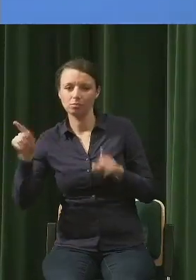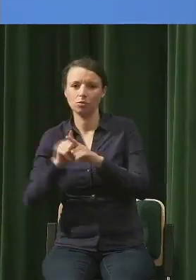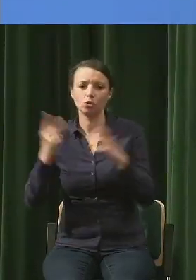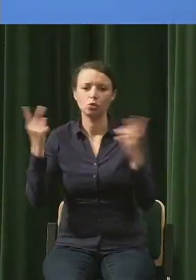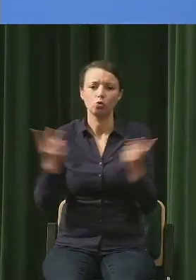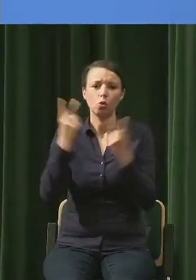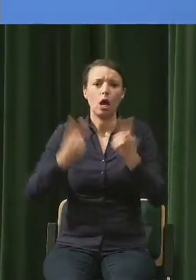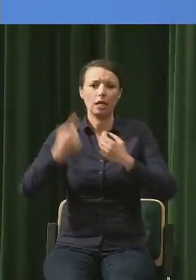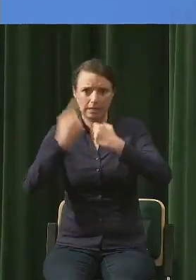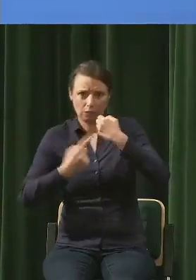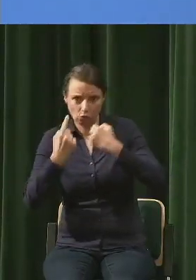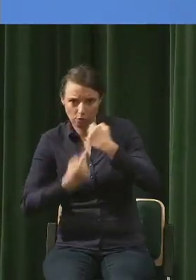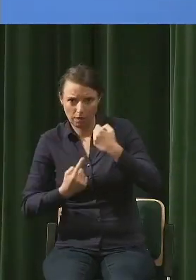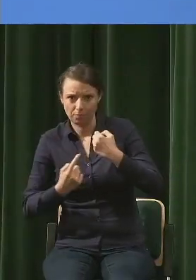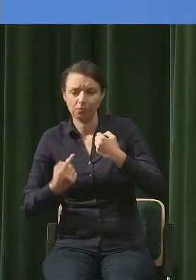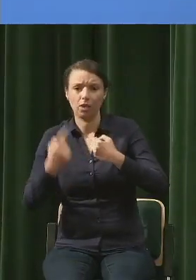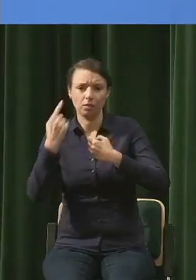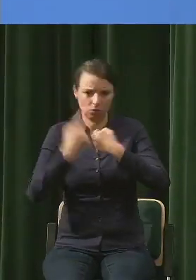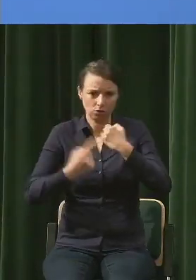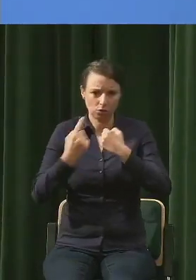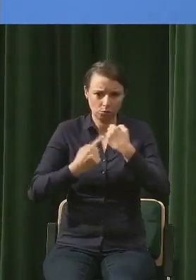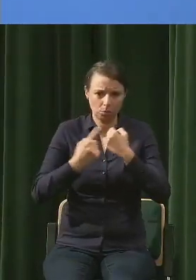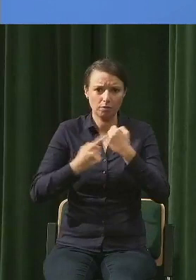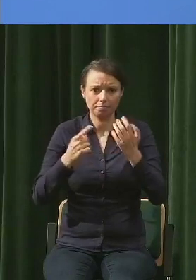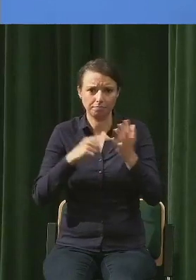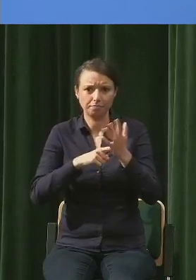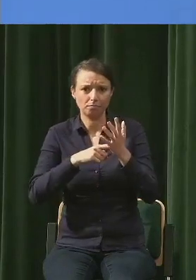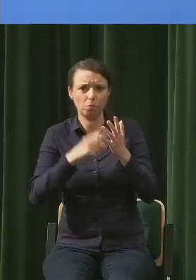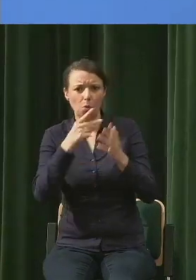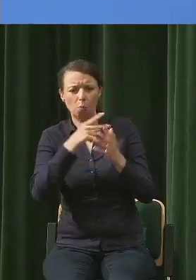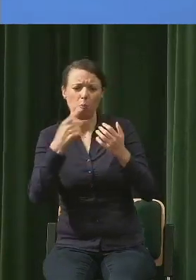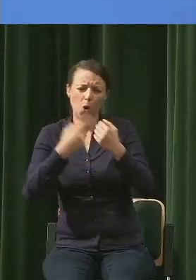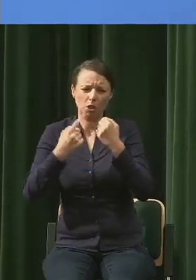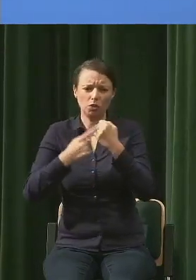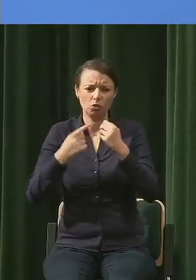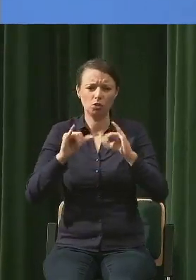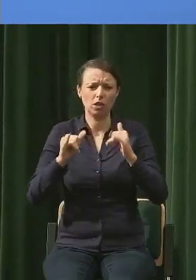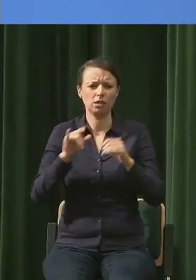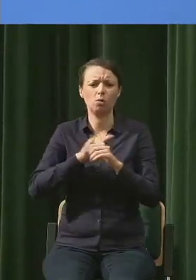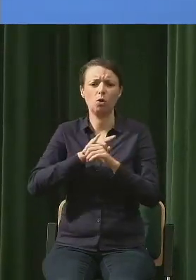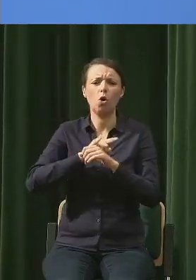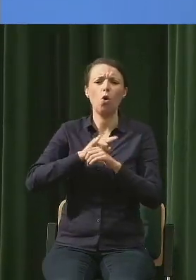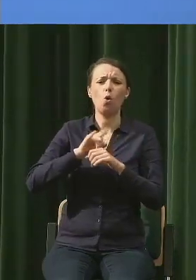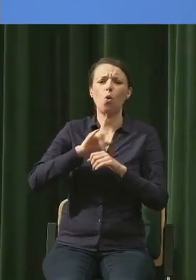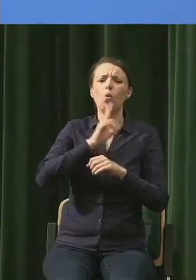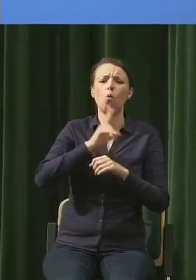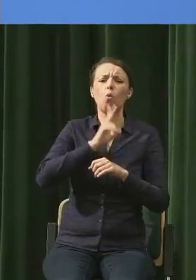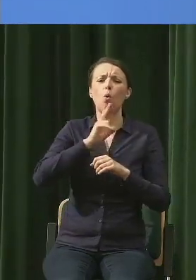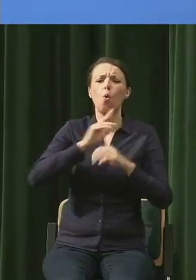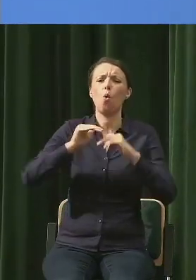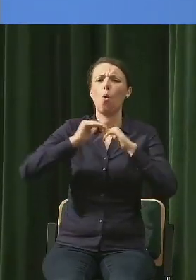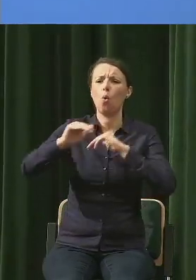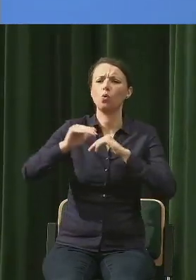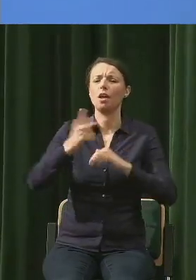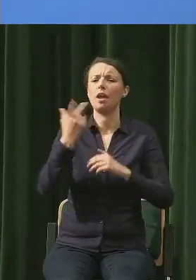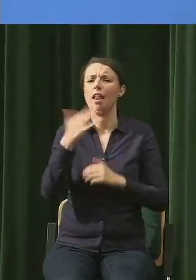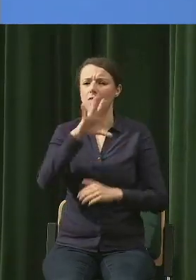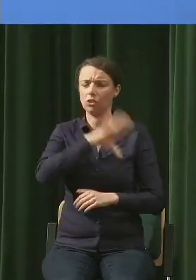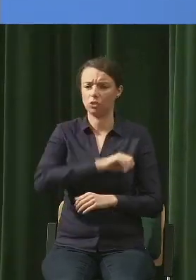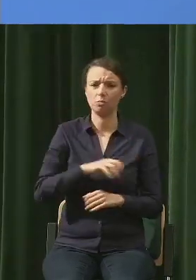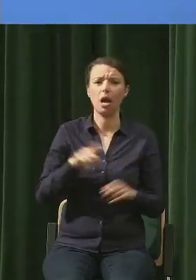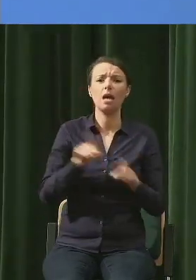wyliczyć wytrzymałość lodu. Przypomina mi się też film Pi Aronowskiego, w którym też